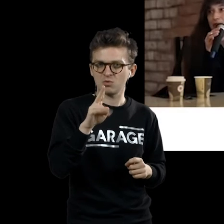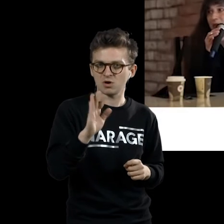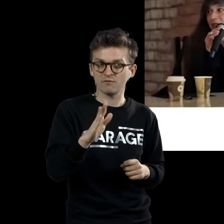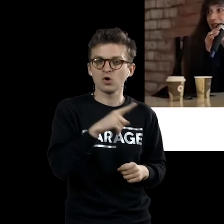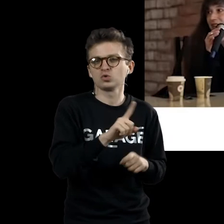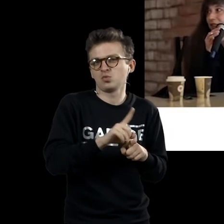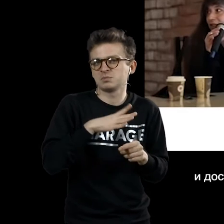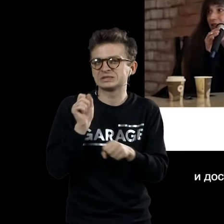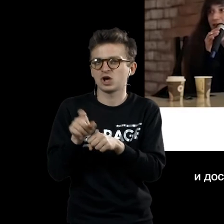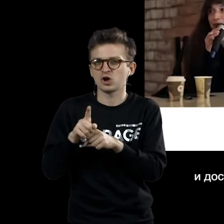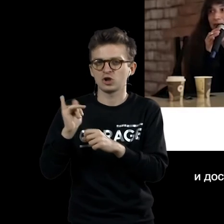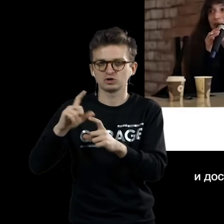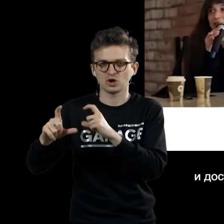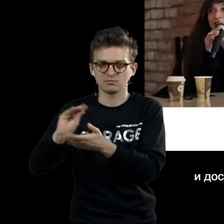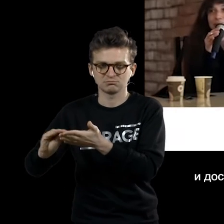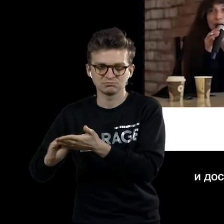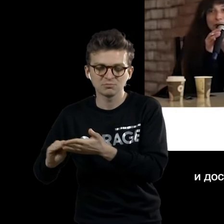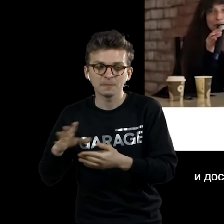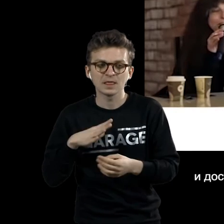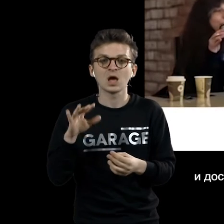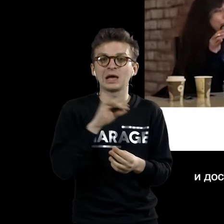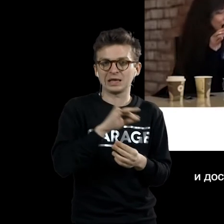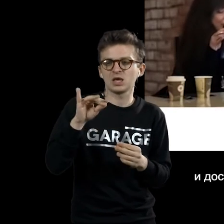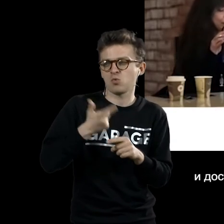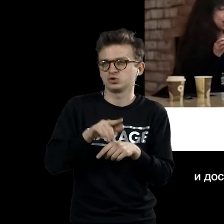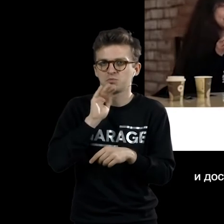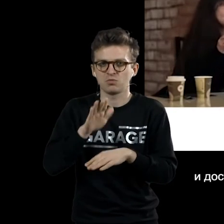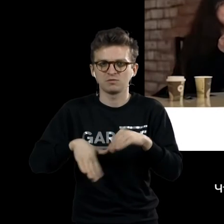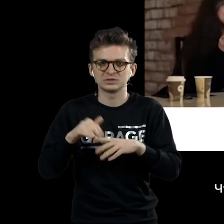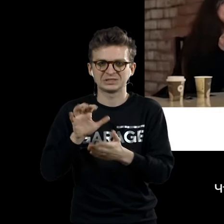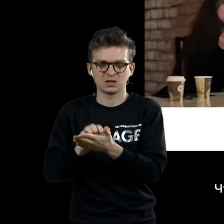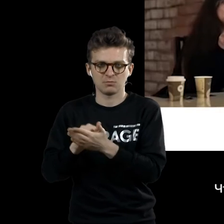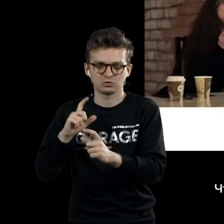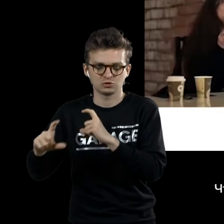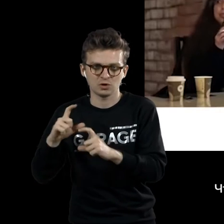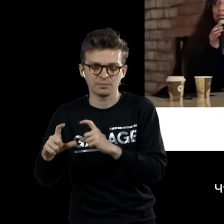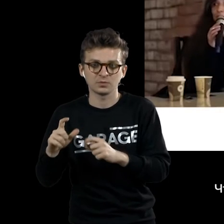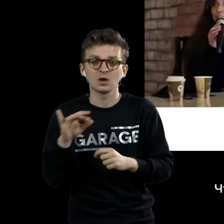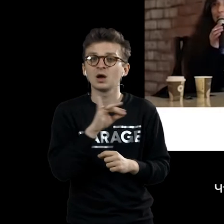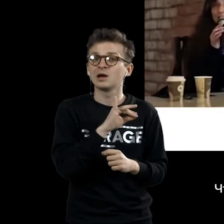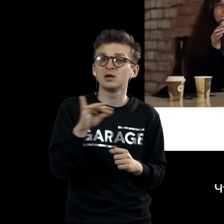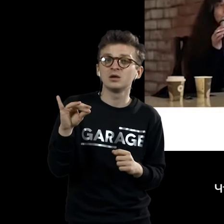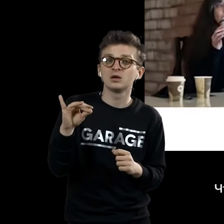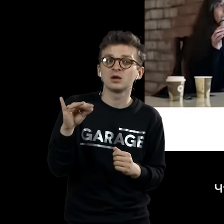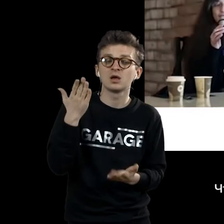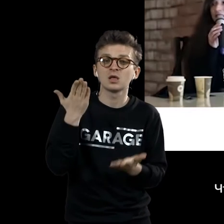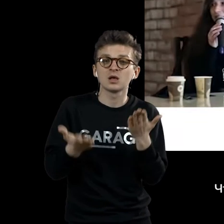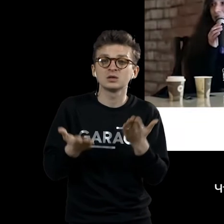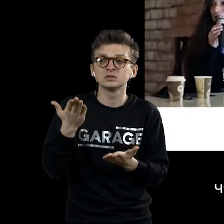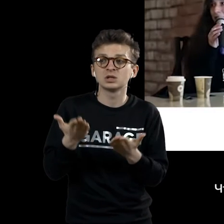писавший шахматные задачи и достаточно профессионально этими шахматами занимавшийся. И что получится все-таки, если